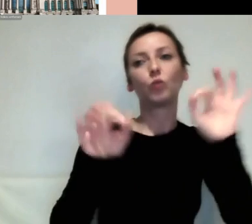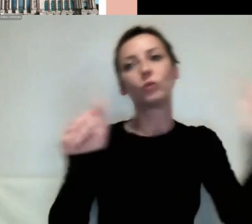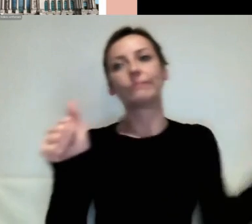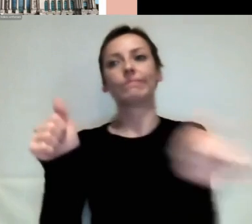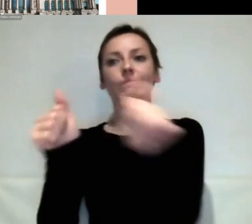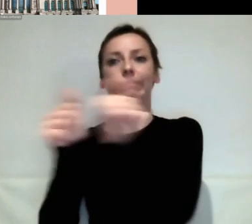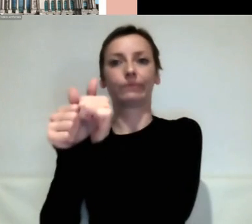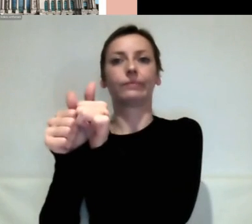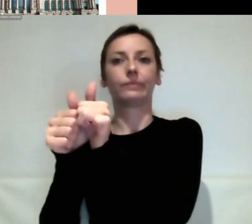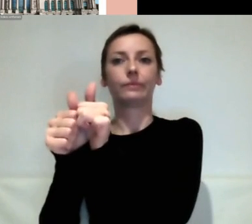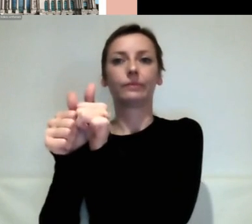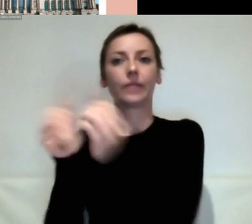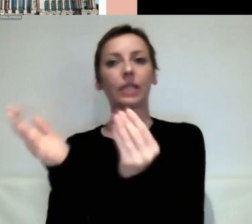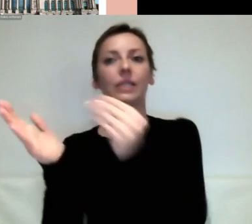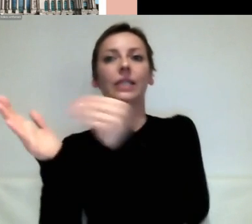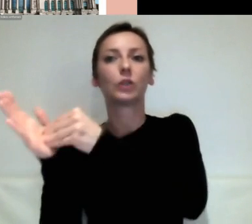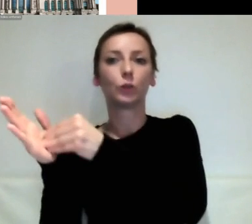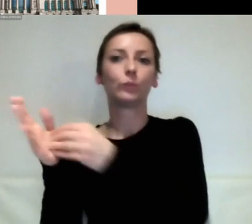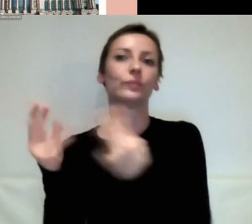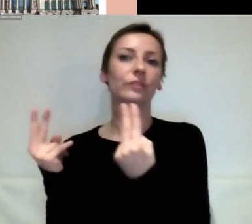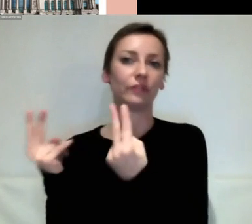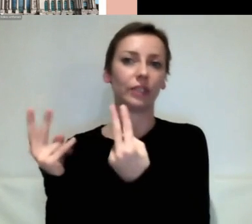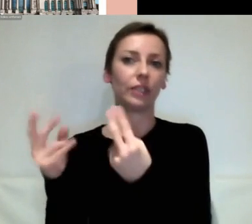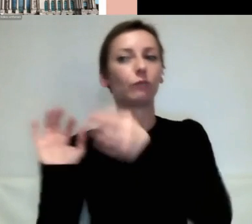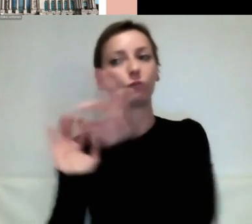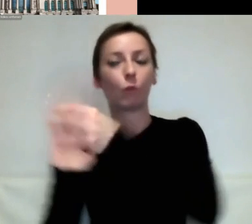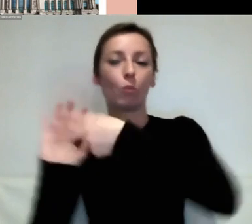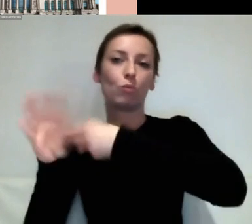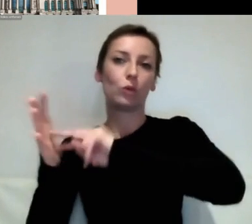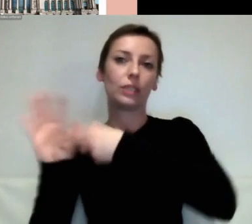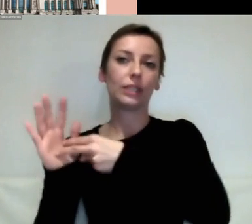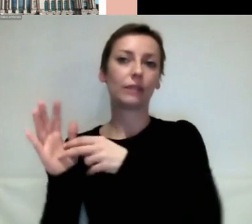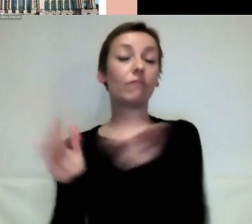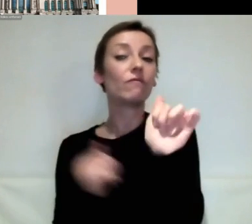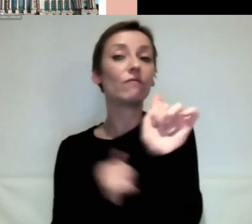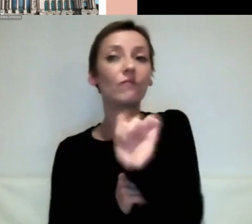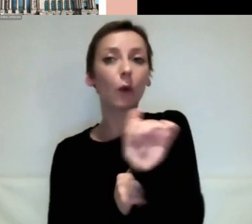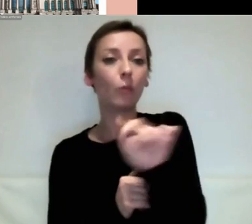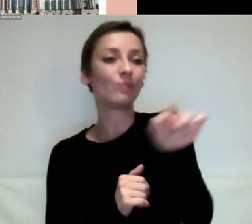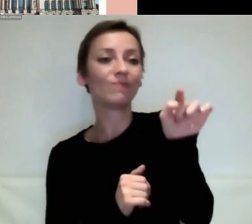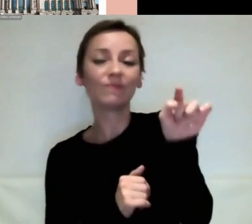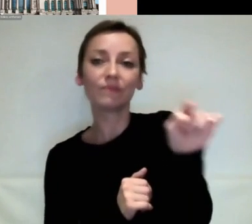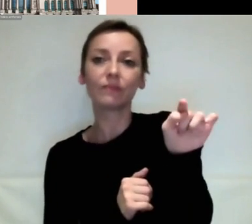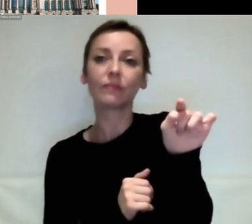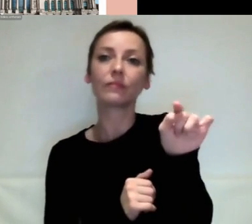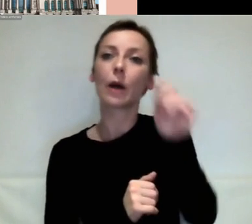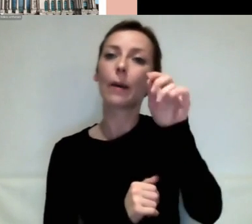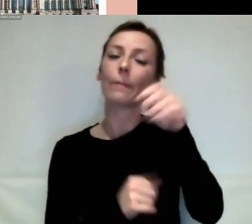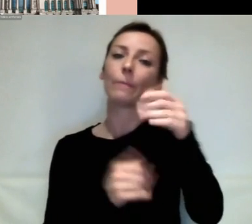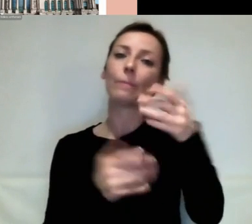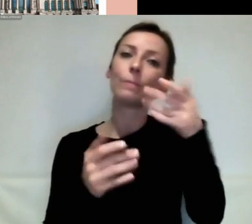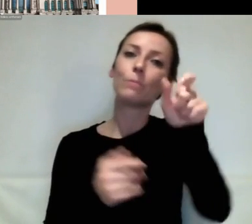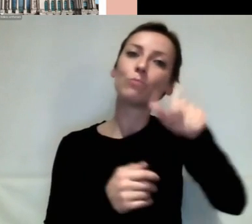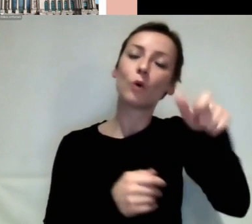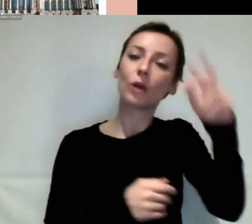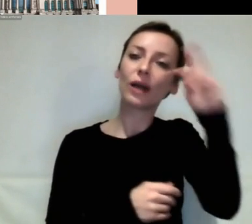ersetzen, sondern ergänzen. Und zwar genau, weil BürgerInnenräte diese Probleme, die ich hier jetzt angesprochen habe,